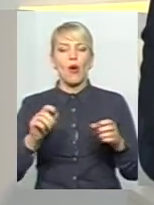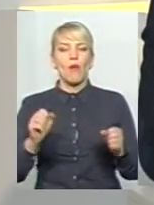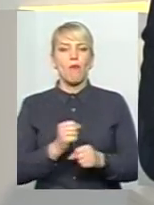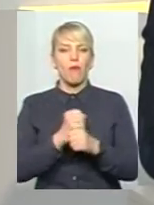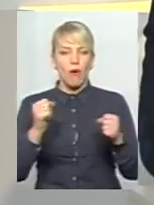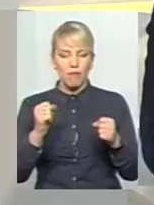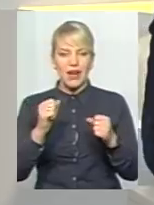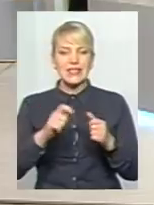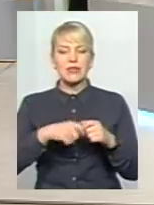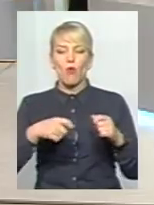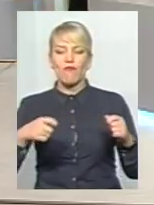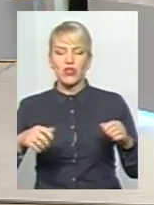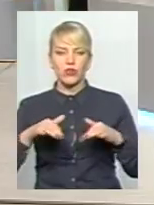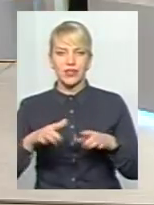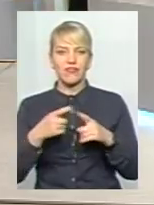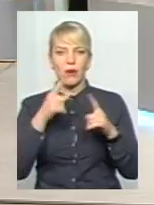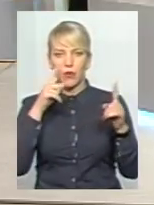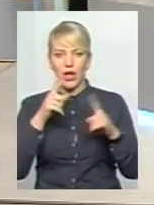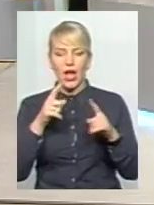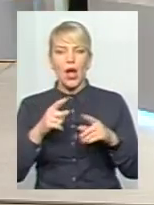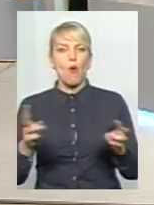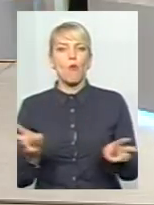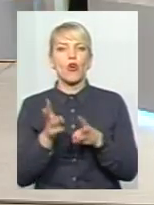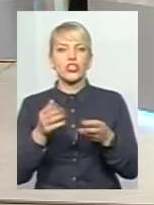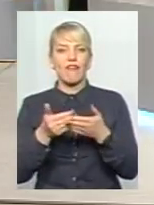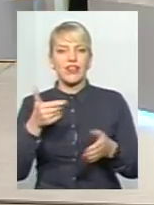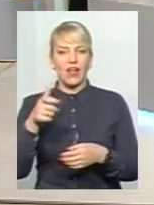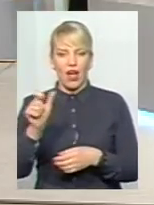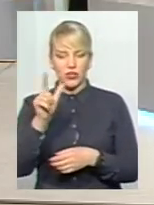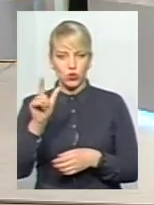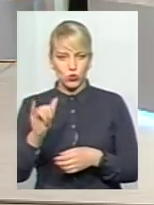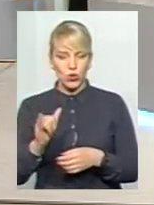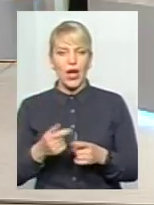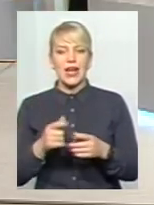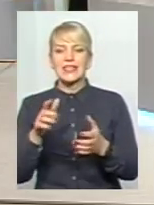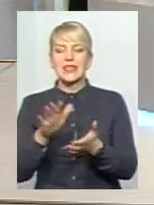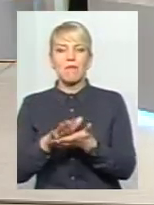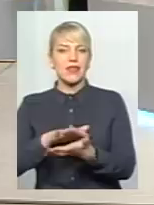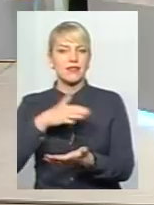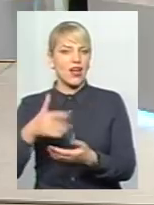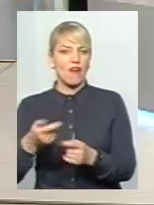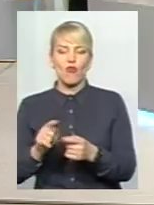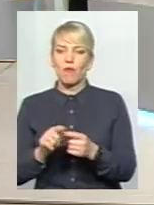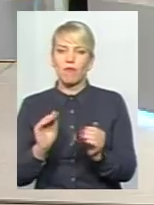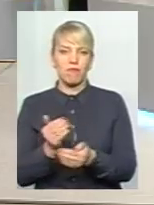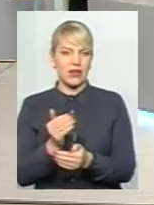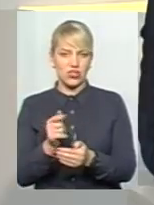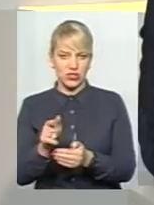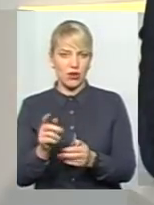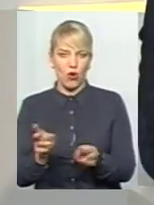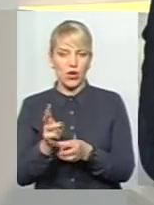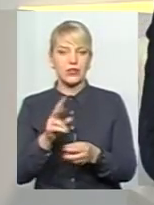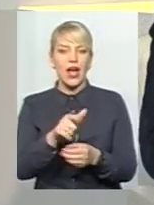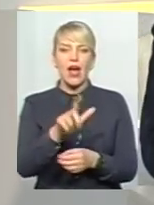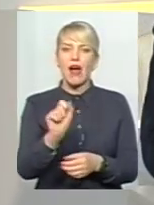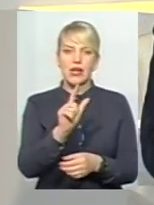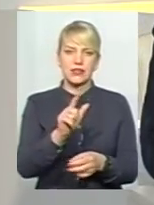мінімізує це. Тому що великі пожежі – це газ. Побутове сміття, воно зовсім трішки говорить. Газ – це, скажімо так, велика біда. Зараз газ ми